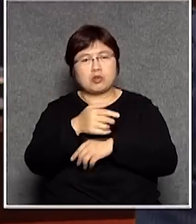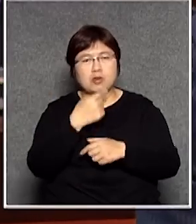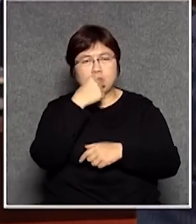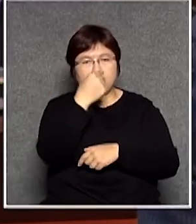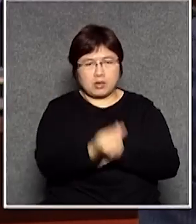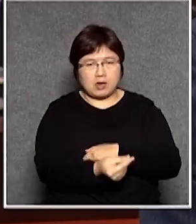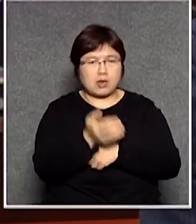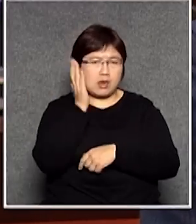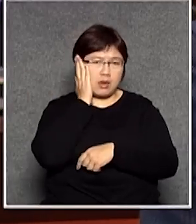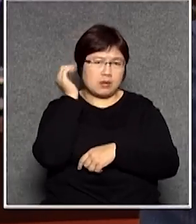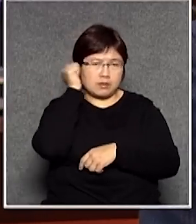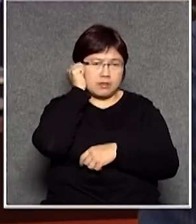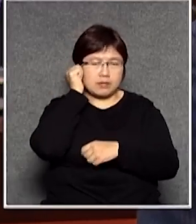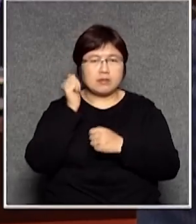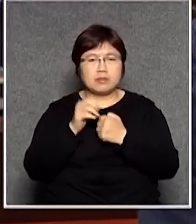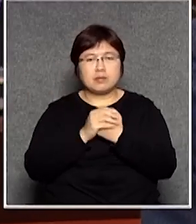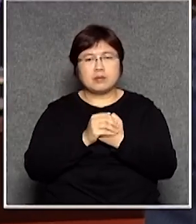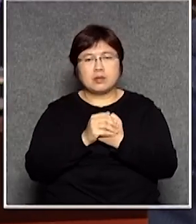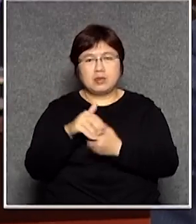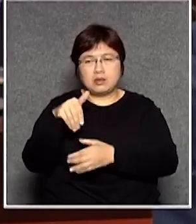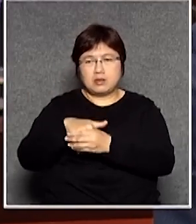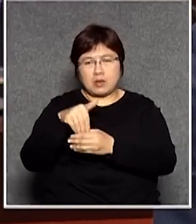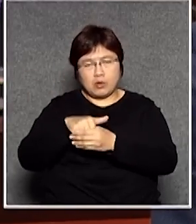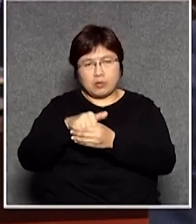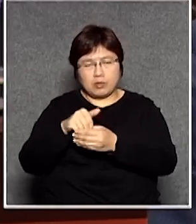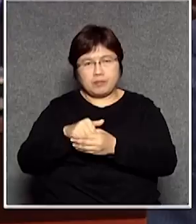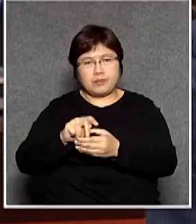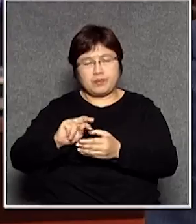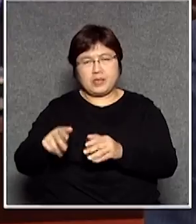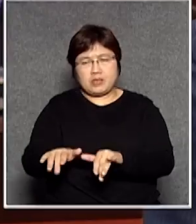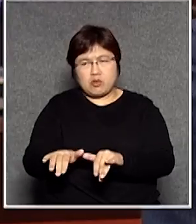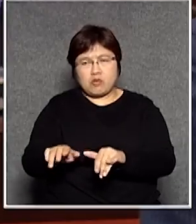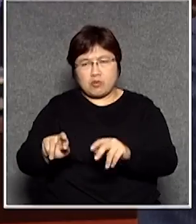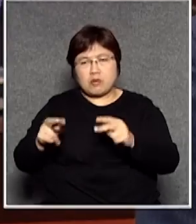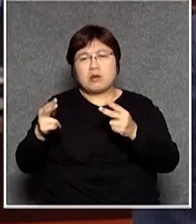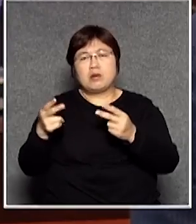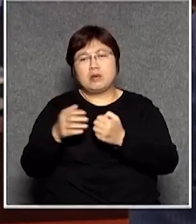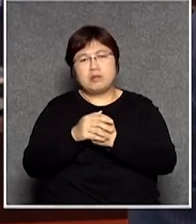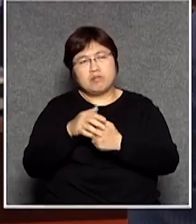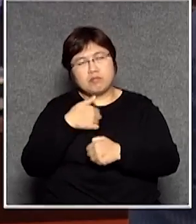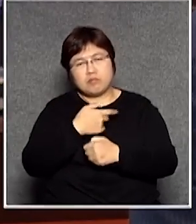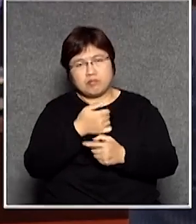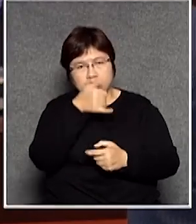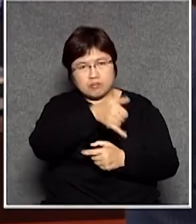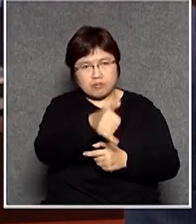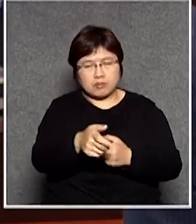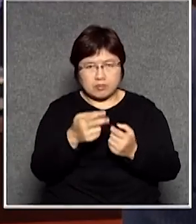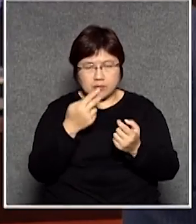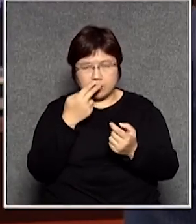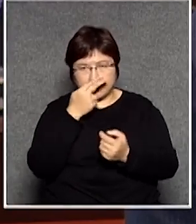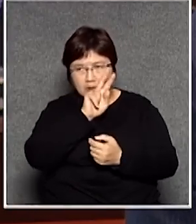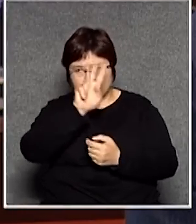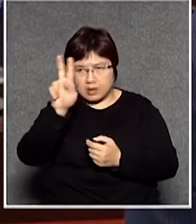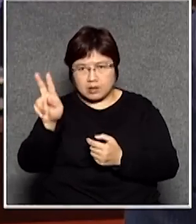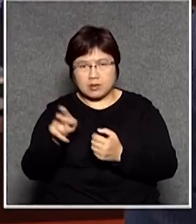澳洲呢就著一些投票電子化的問題呢是進行了一些實地的探討和研究